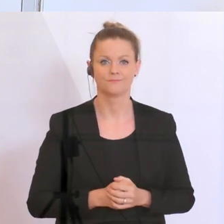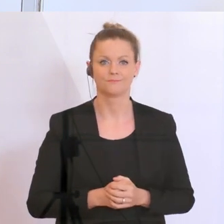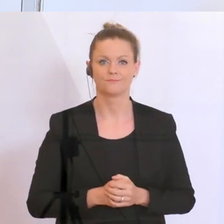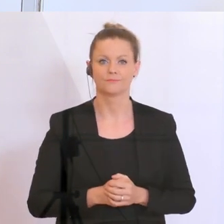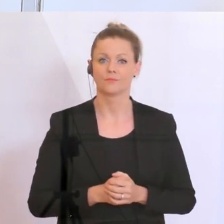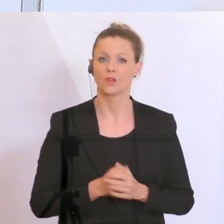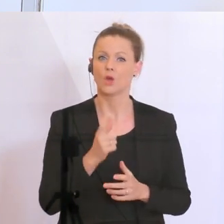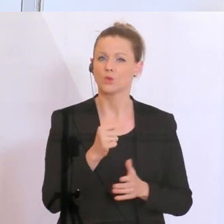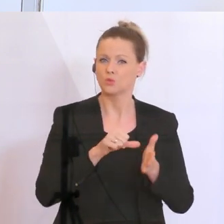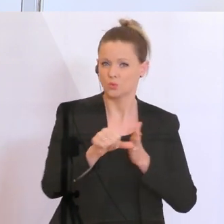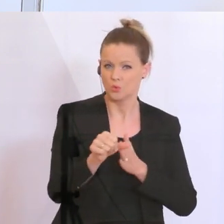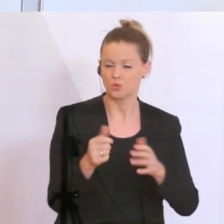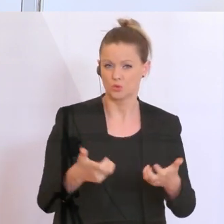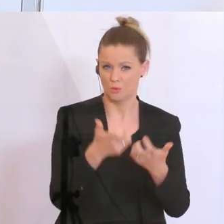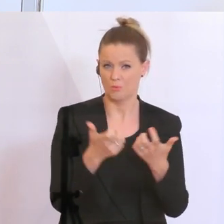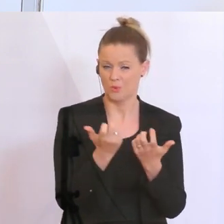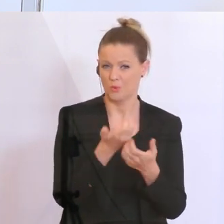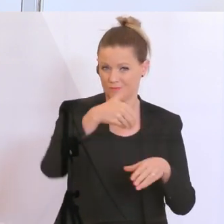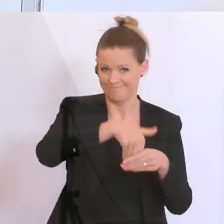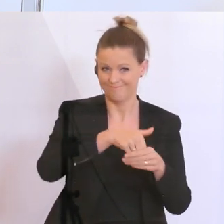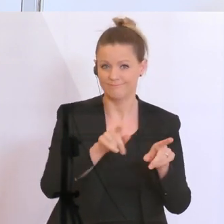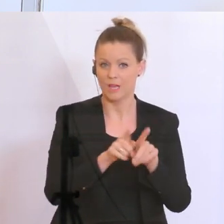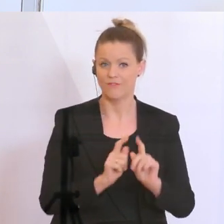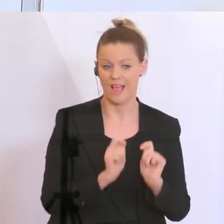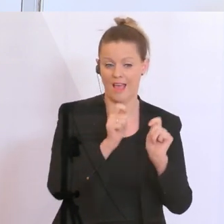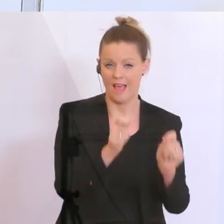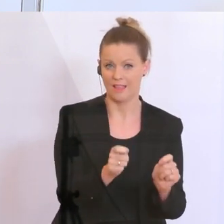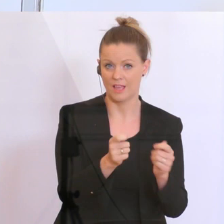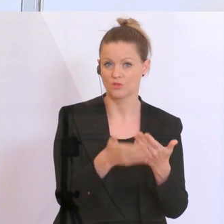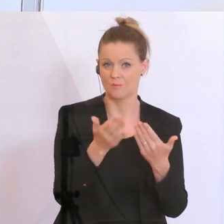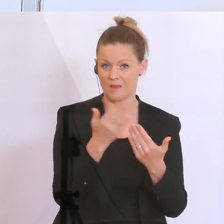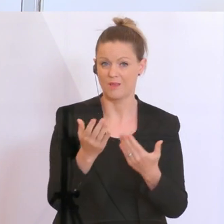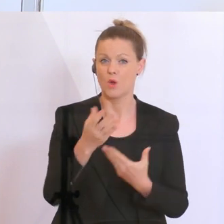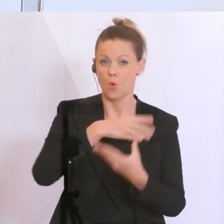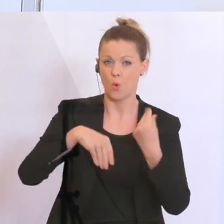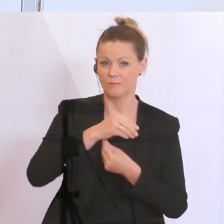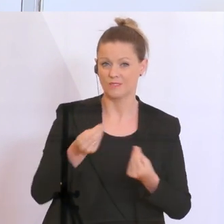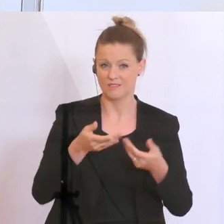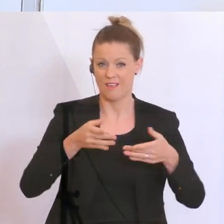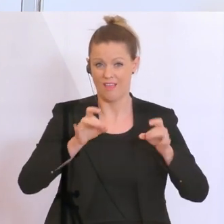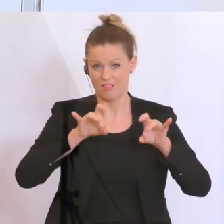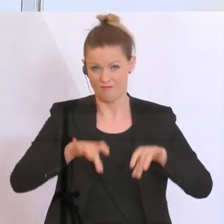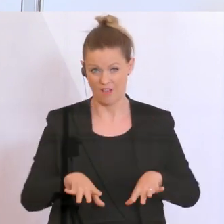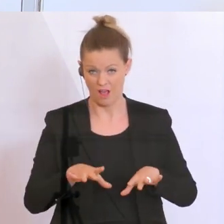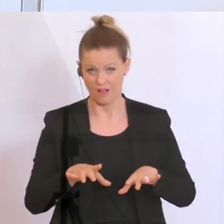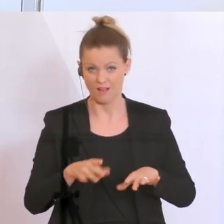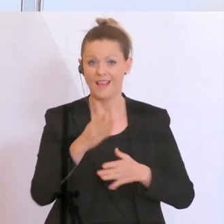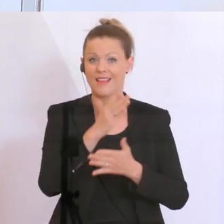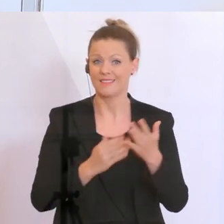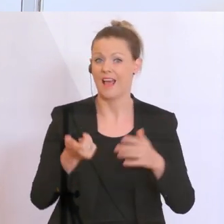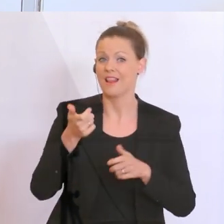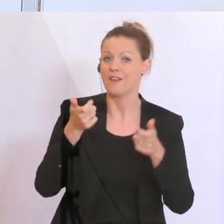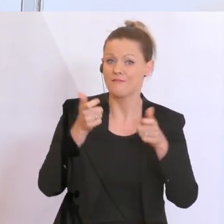Das Zuschussprodukt, wo es ja auch darum geht, dass man beantragen kann, wenn man von Umsatzentfällen betroffen ist, dass man einen Teil der